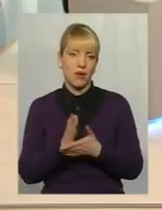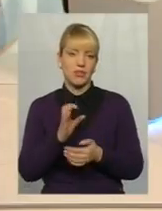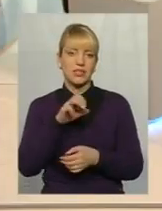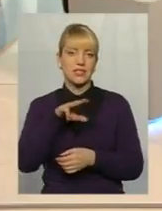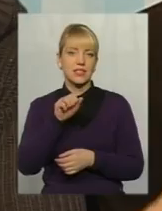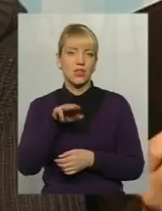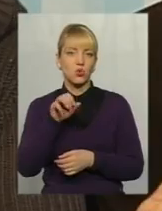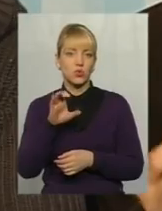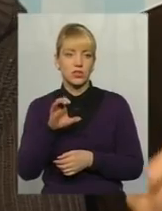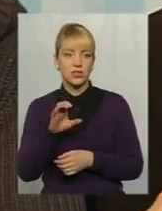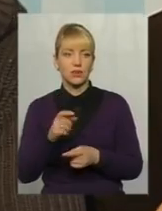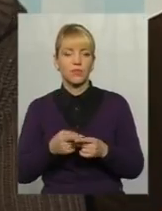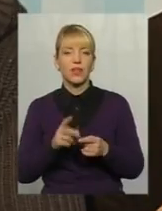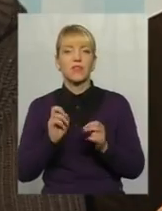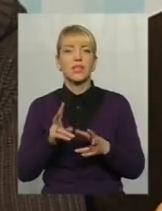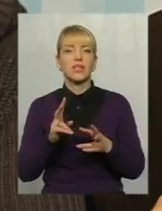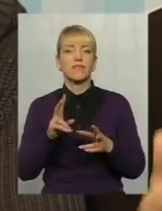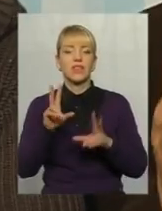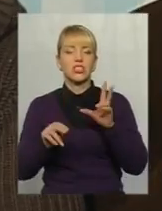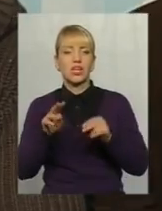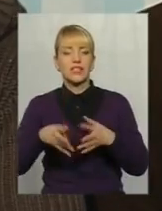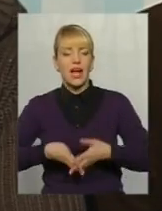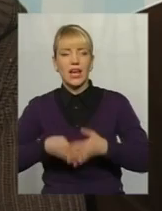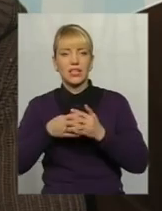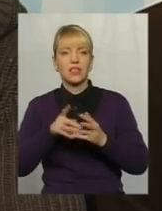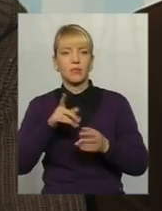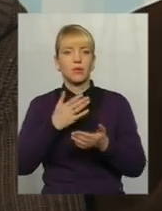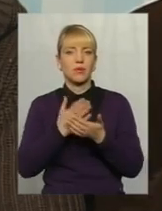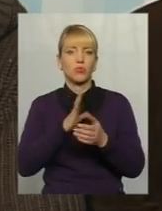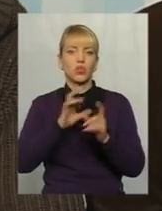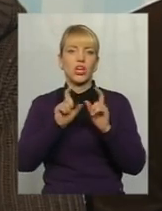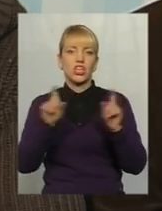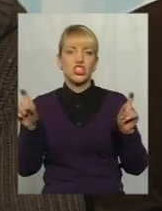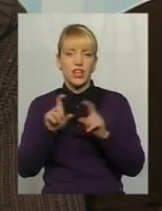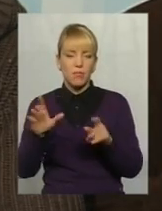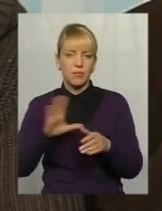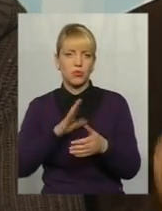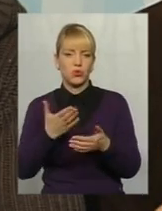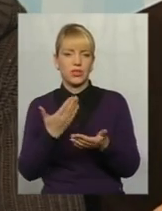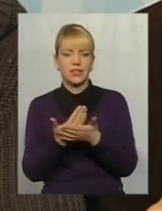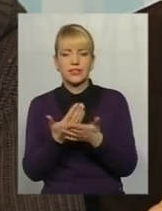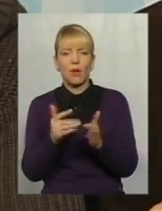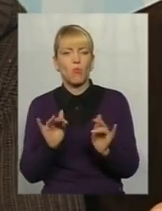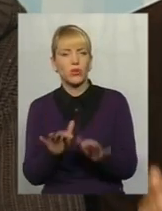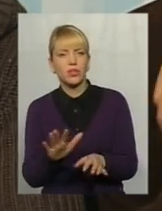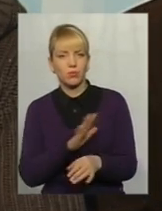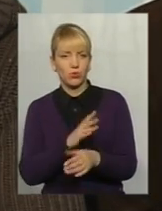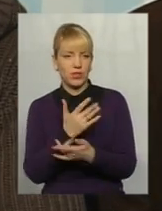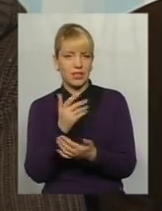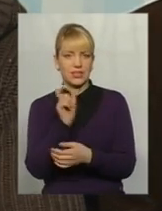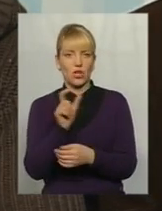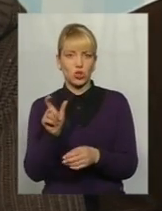мають автентичність, як об'єкти архітектури. Там, де були різні штаби, проходили події, різні особистості